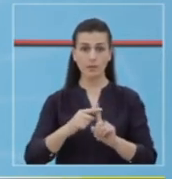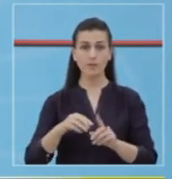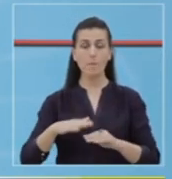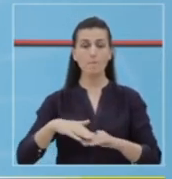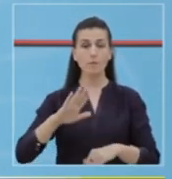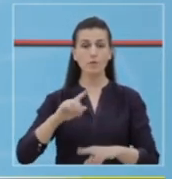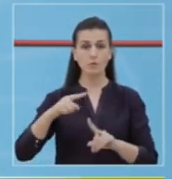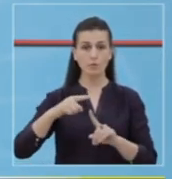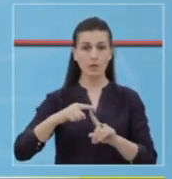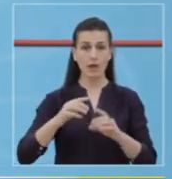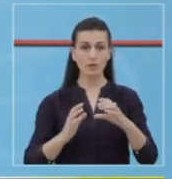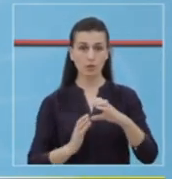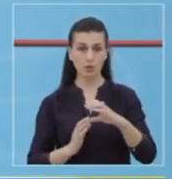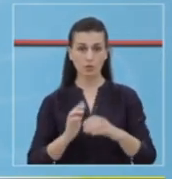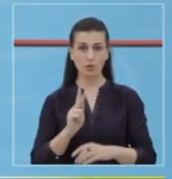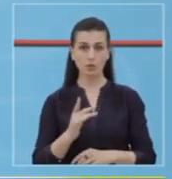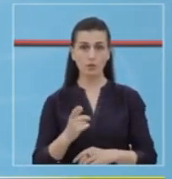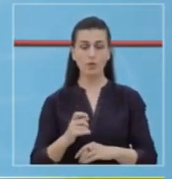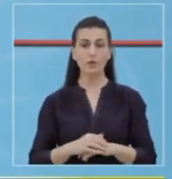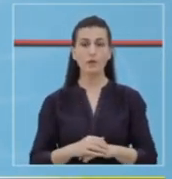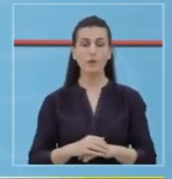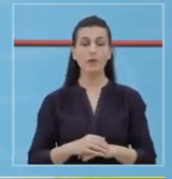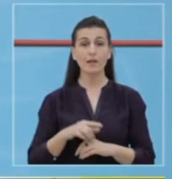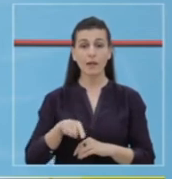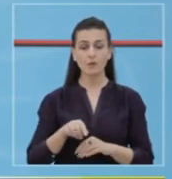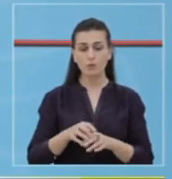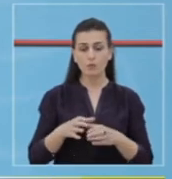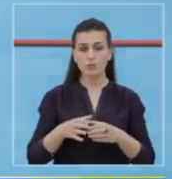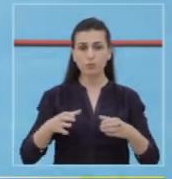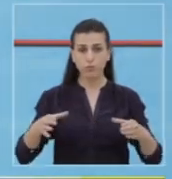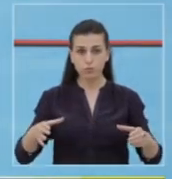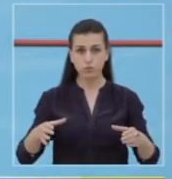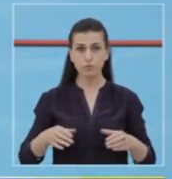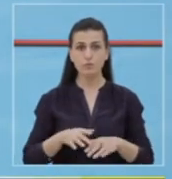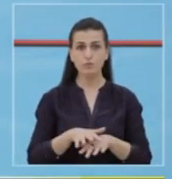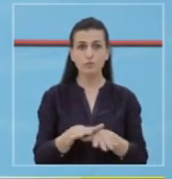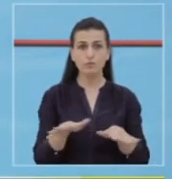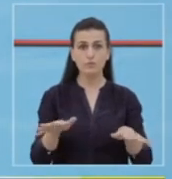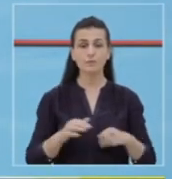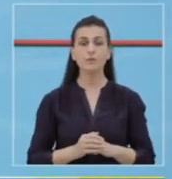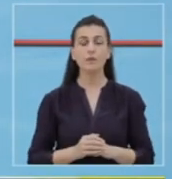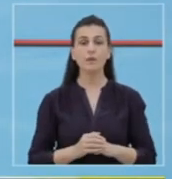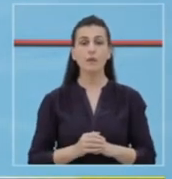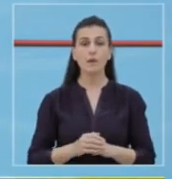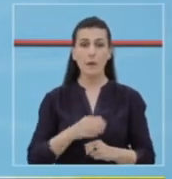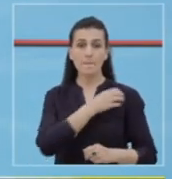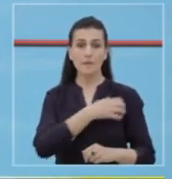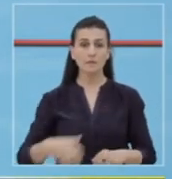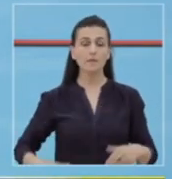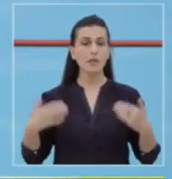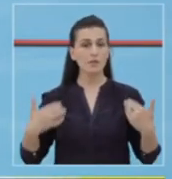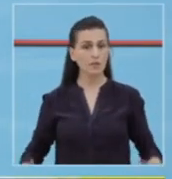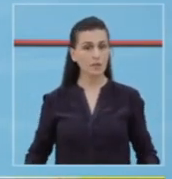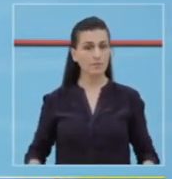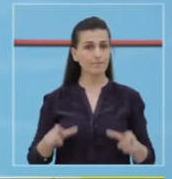Kryesisht, Tiran, Shkoder, Kry, ku ka transmitime komunitare. Ministria e Shëndecis dhe Mbrojtje Sociale, fëton